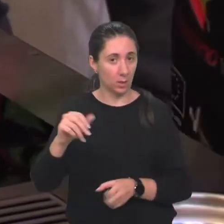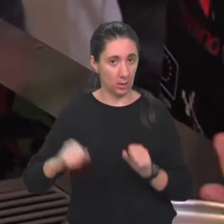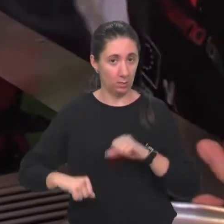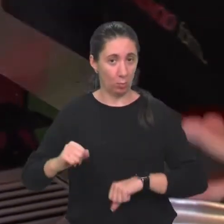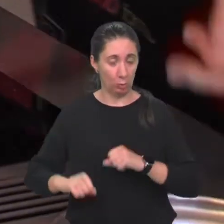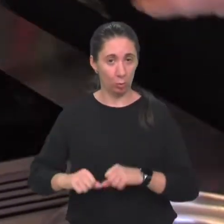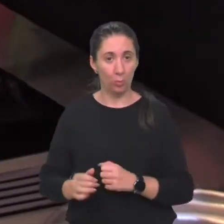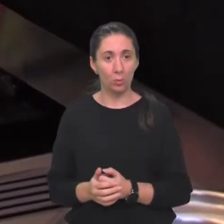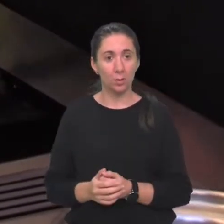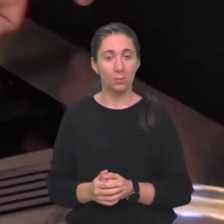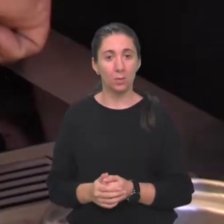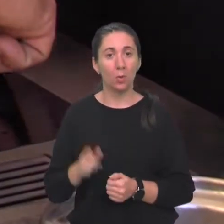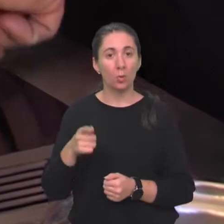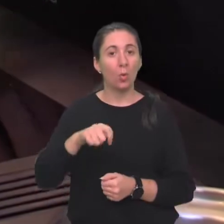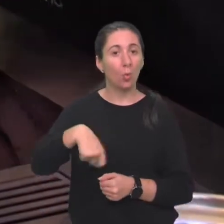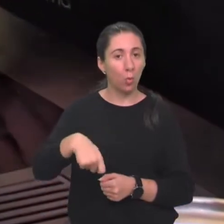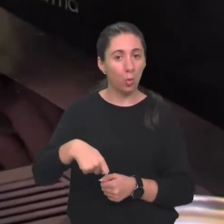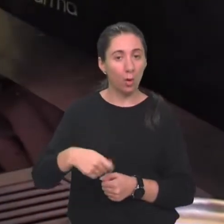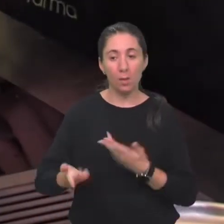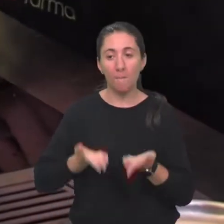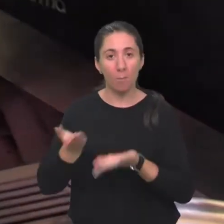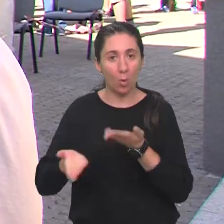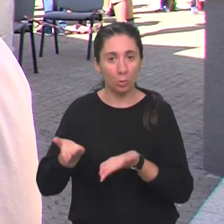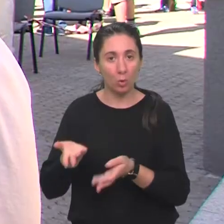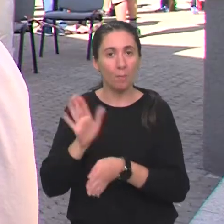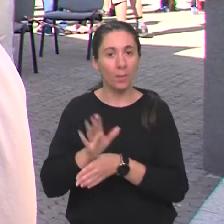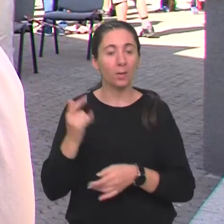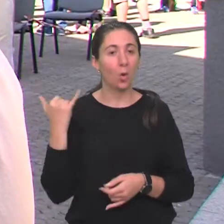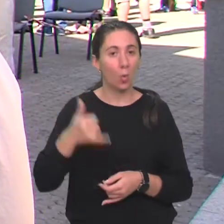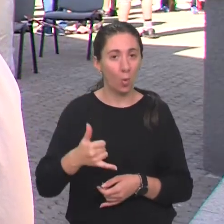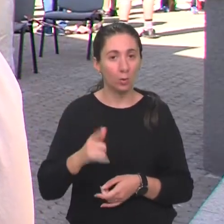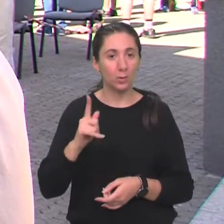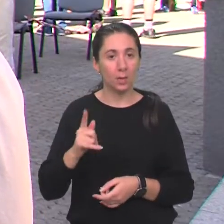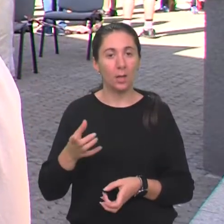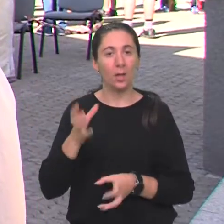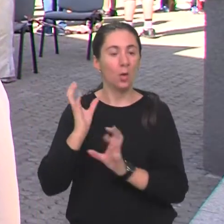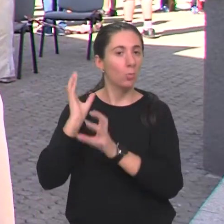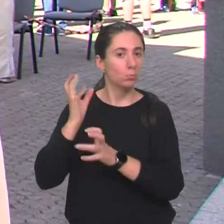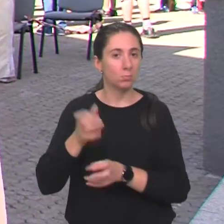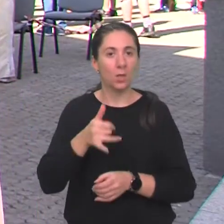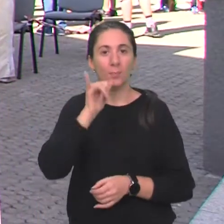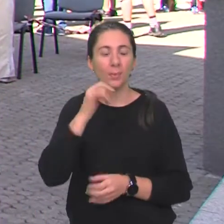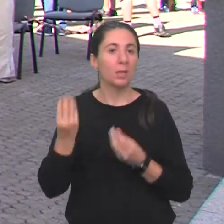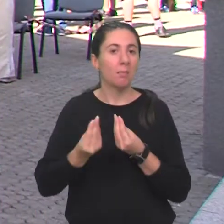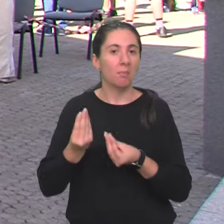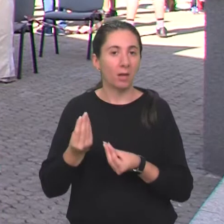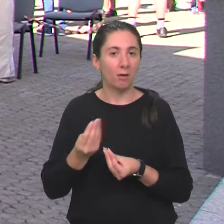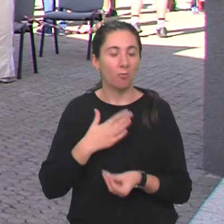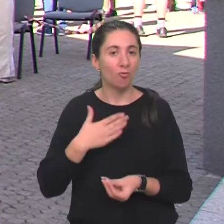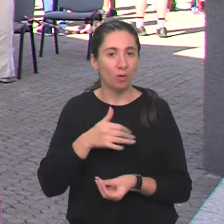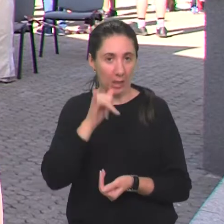sposobnostima. To su kuhanje, posluživanje pred gostom i mučkanje koktela ili nekog finog napitka.